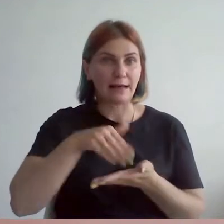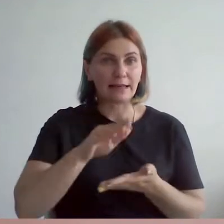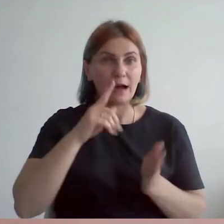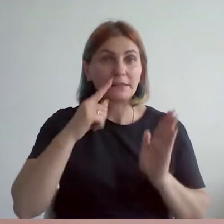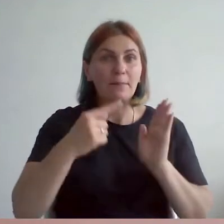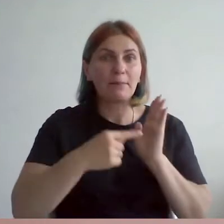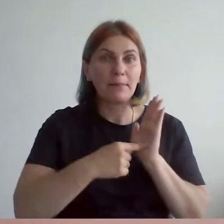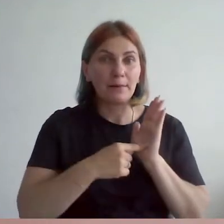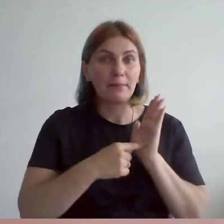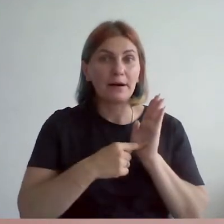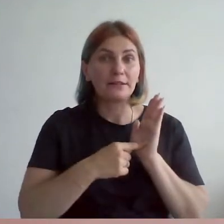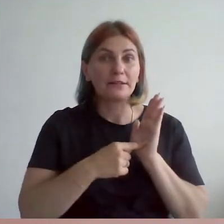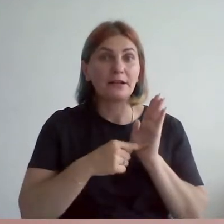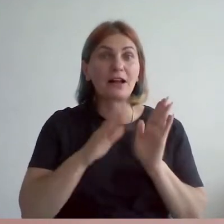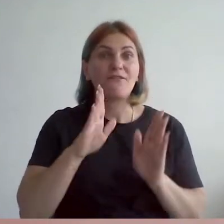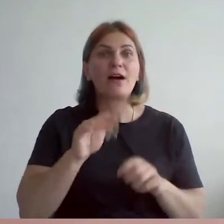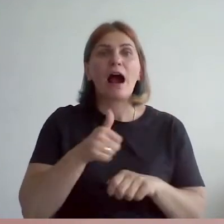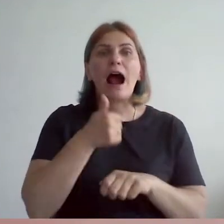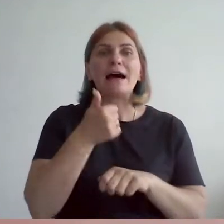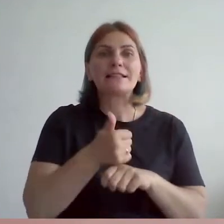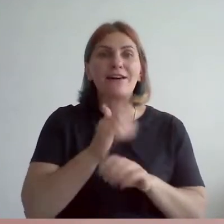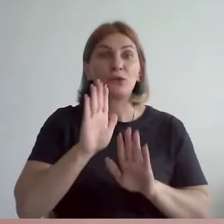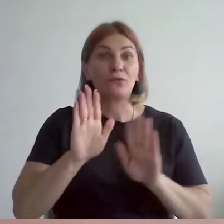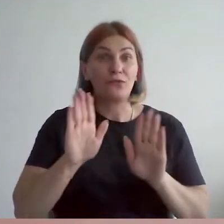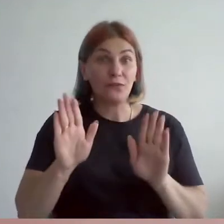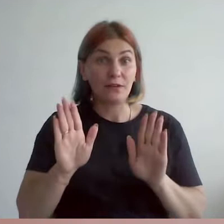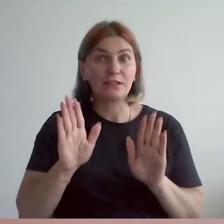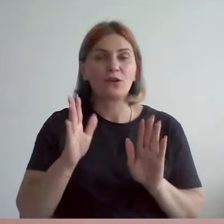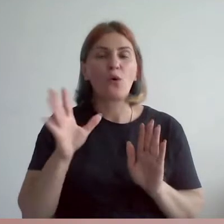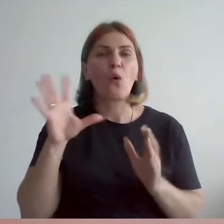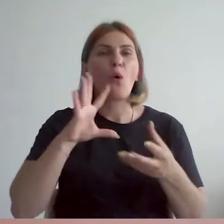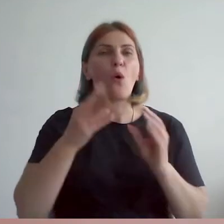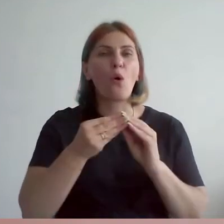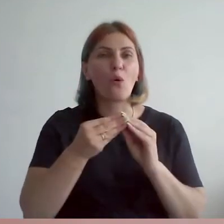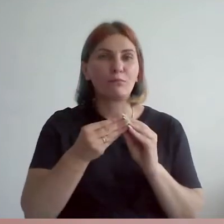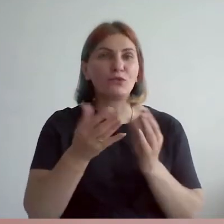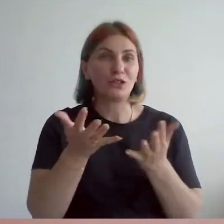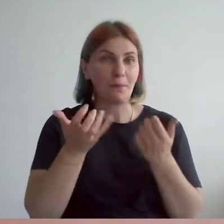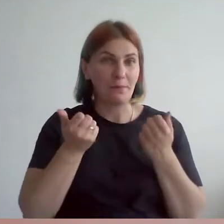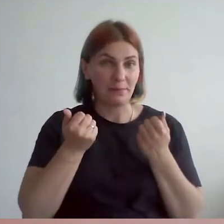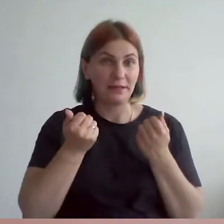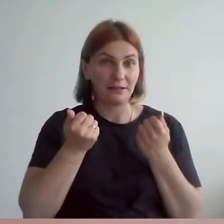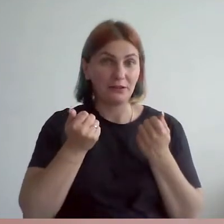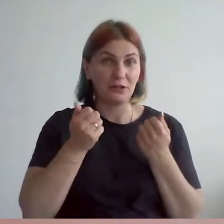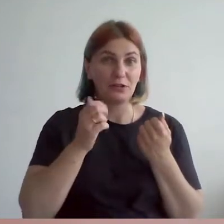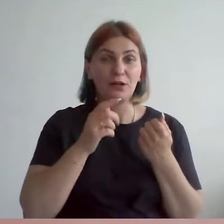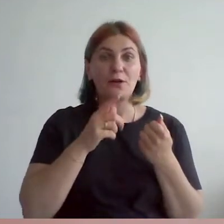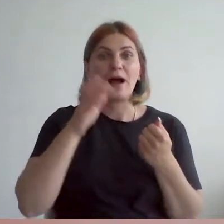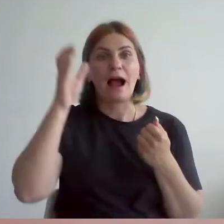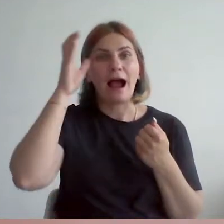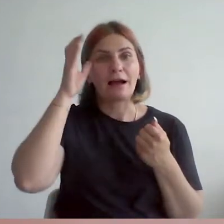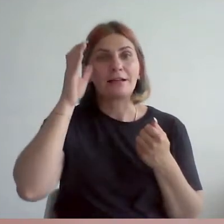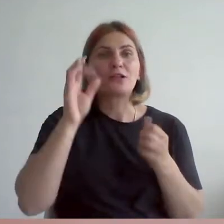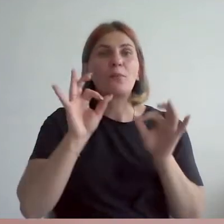в основную экспозицию, в общепризнанный Le Salon, официальную экспозицию Академии изящных